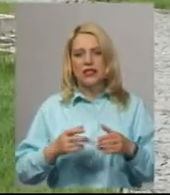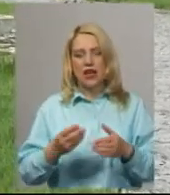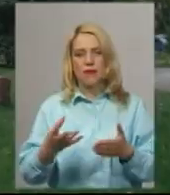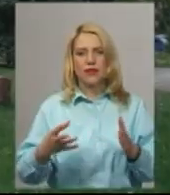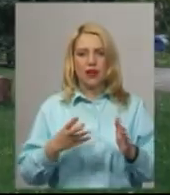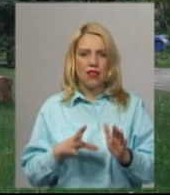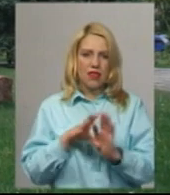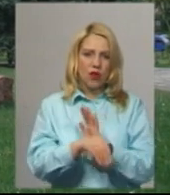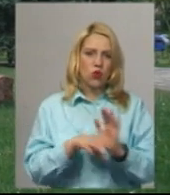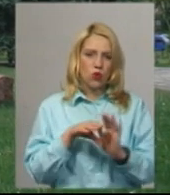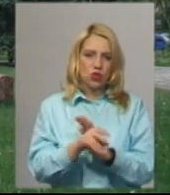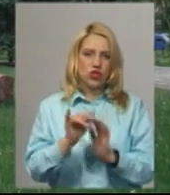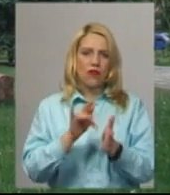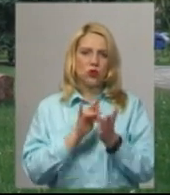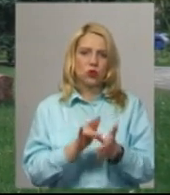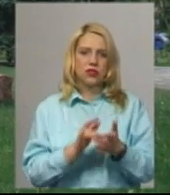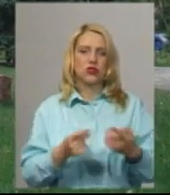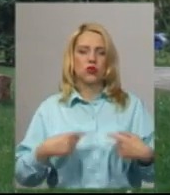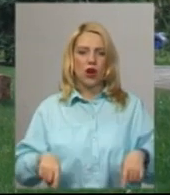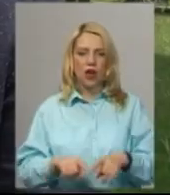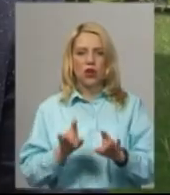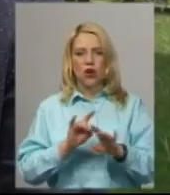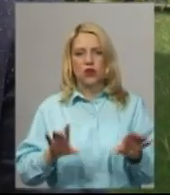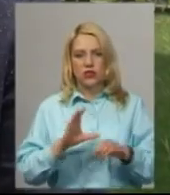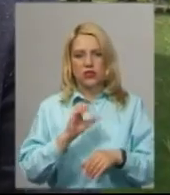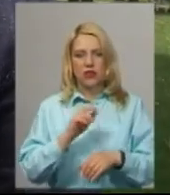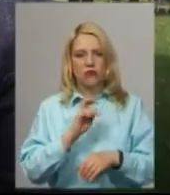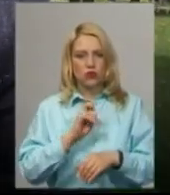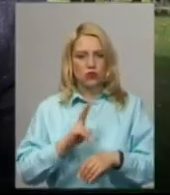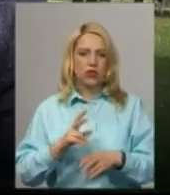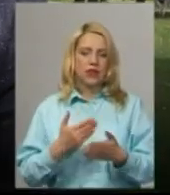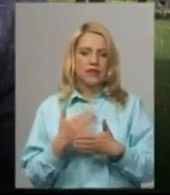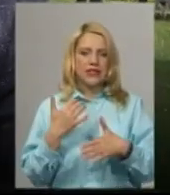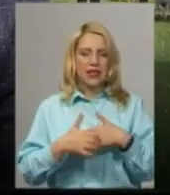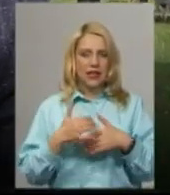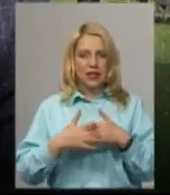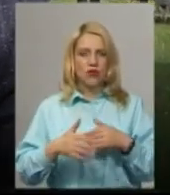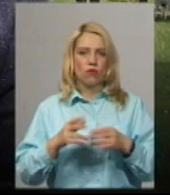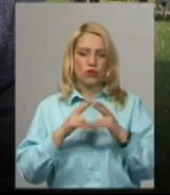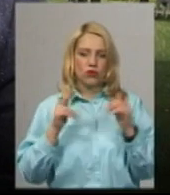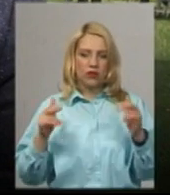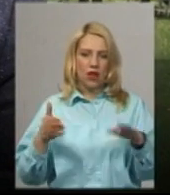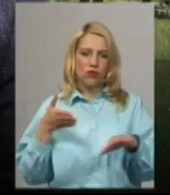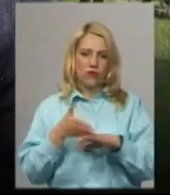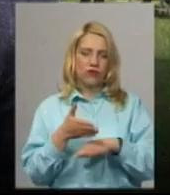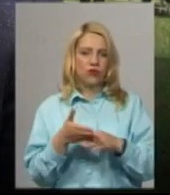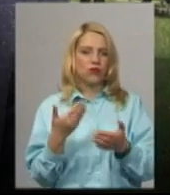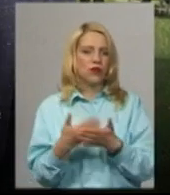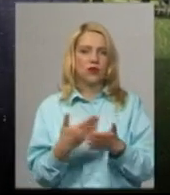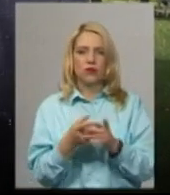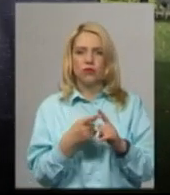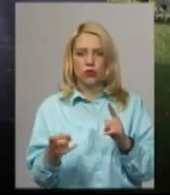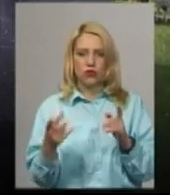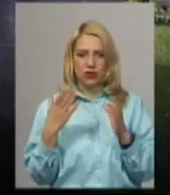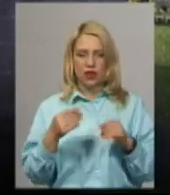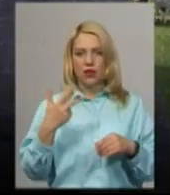галузі, каже заступник Кам'янць-Подільського міського голови Вадим Савчук. В середньому десь замок сьогодні відвідує близько протягом дня